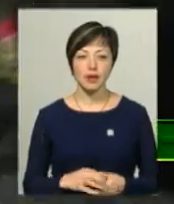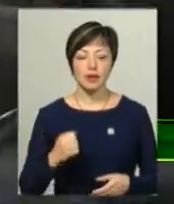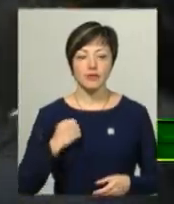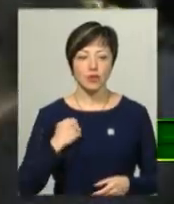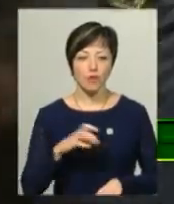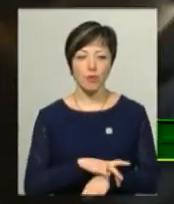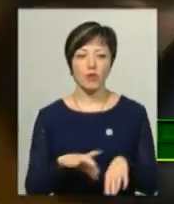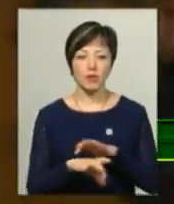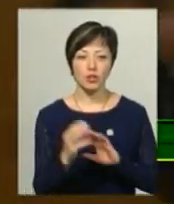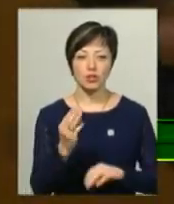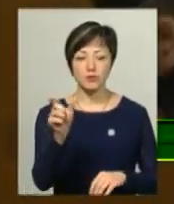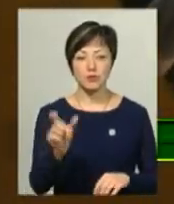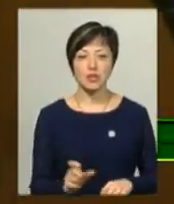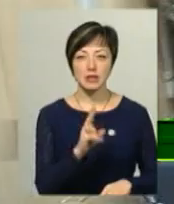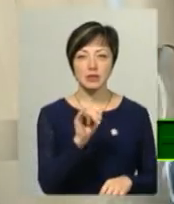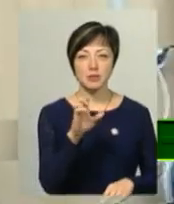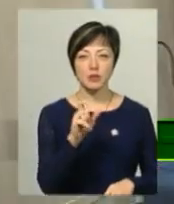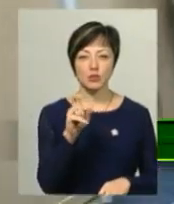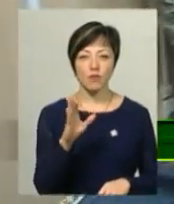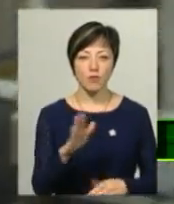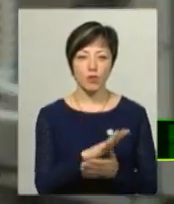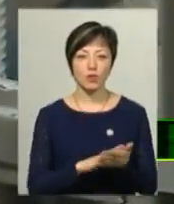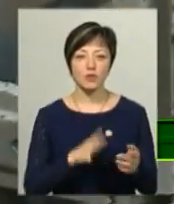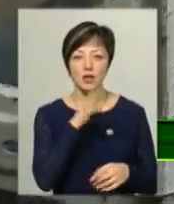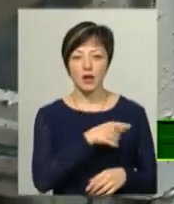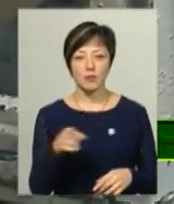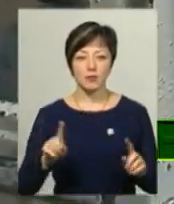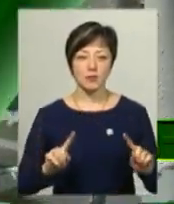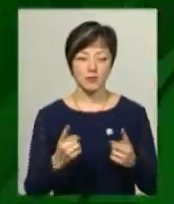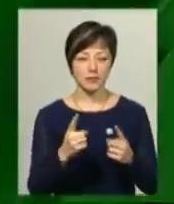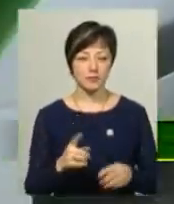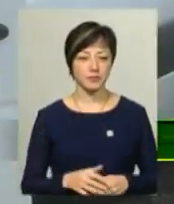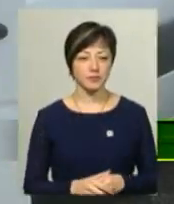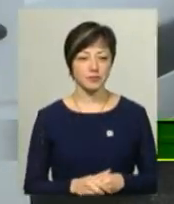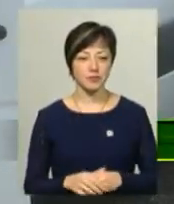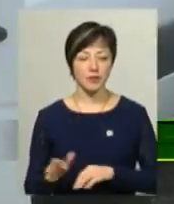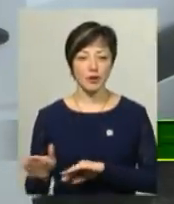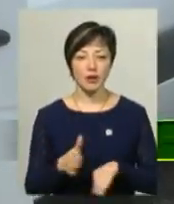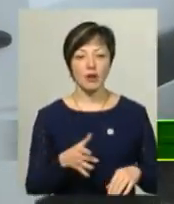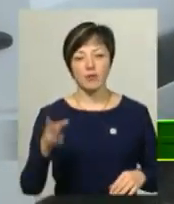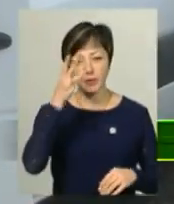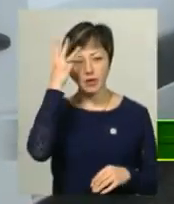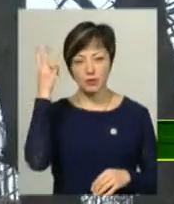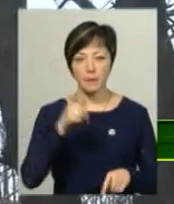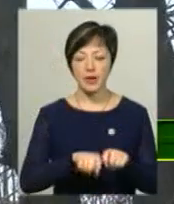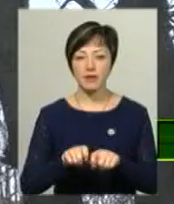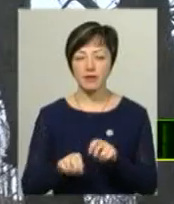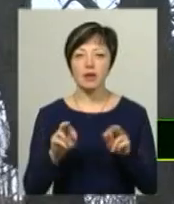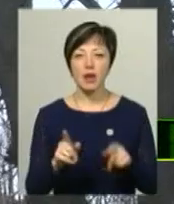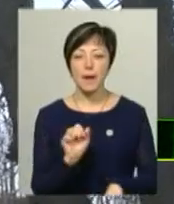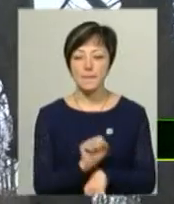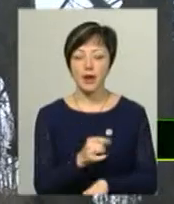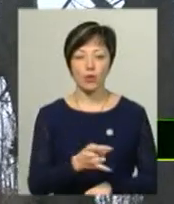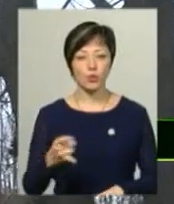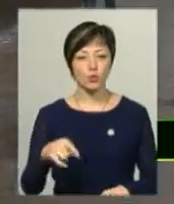Військовополоненому шепотівчанину Сергію Цибізову продовжили термін тримання під вартою. В обласному центрі перевірили, як паркуються